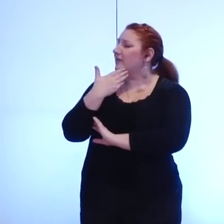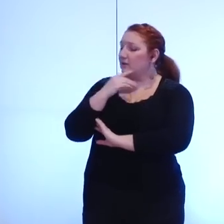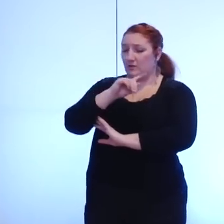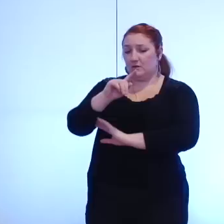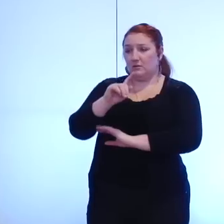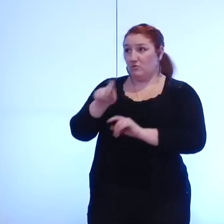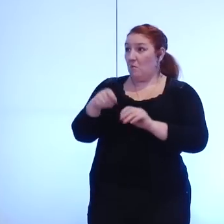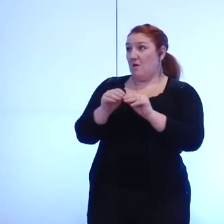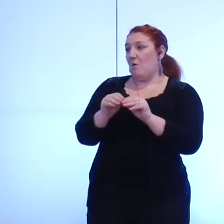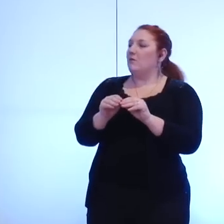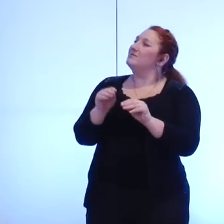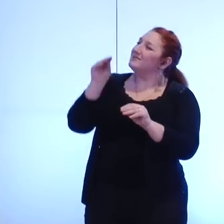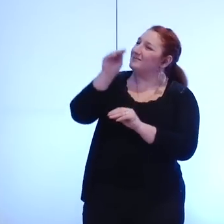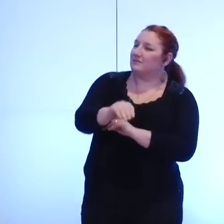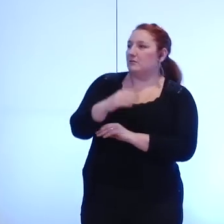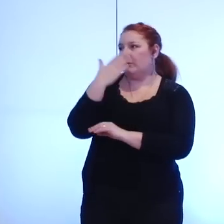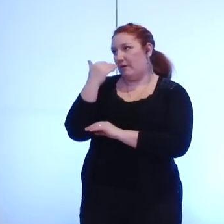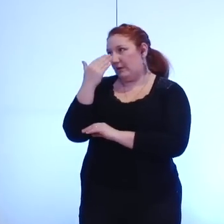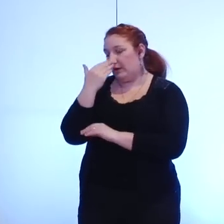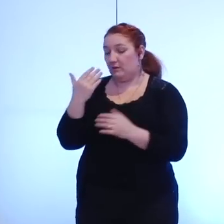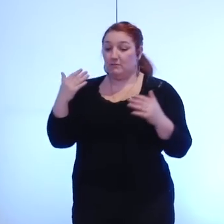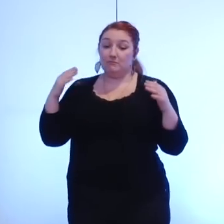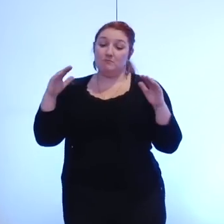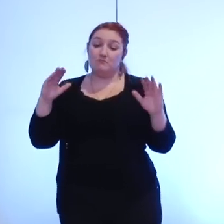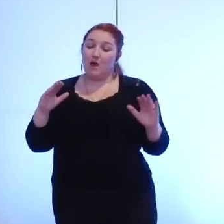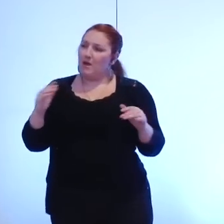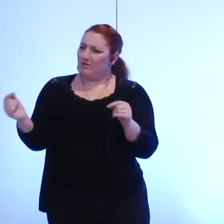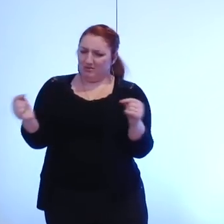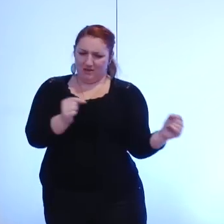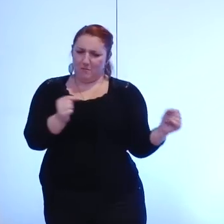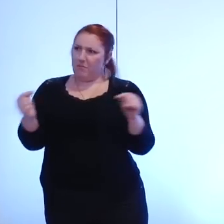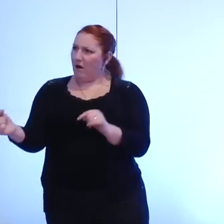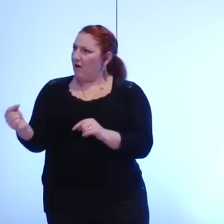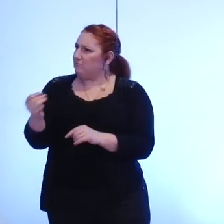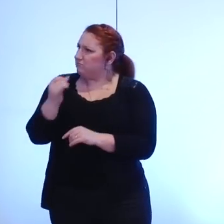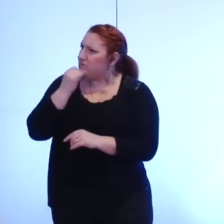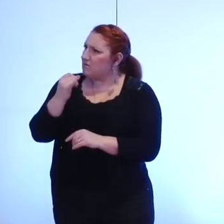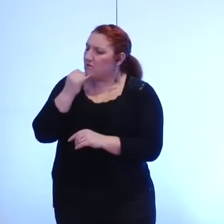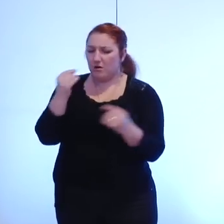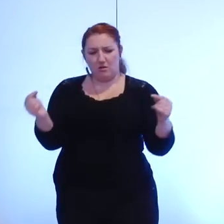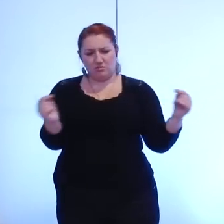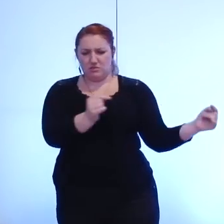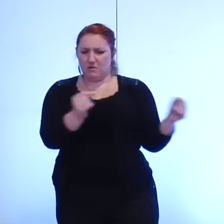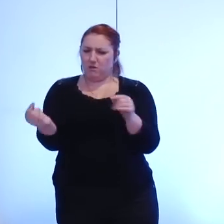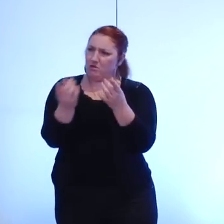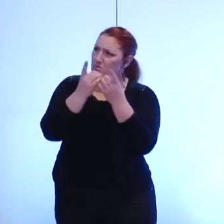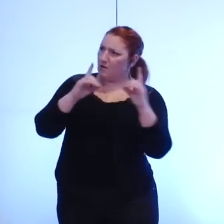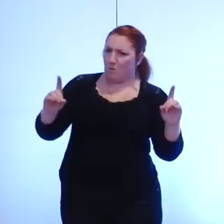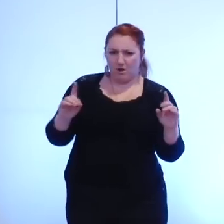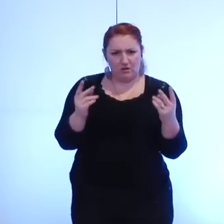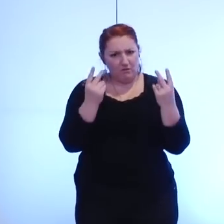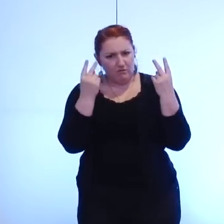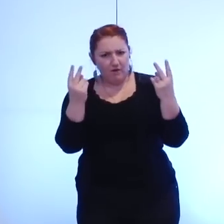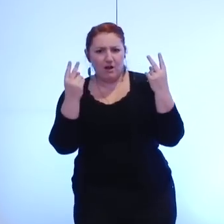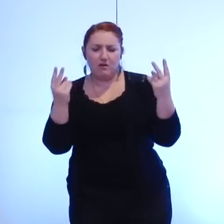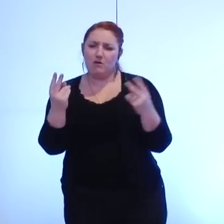Grenoble au mois de février. Pourtant, sans attendre qu'il y eu lieu ce débat, qui est démocratique et qui est légitime, l'adjoint aux